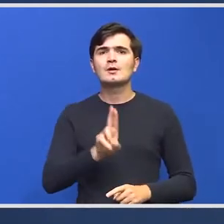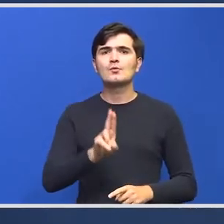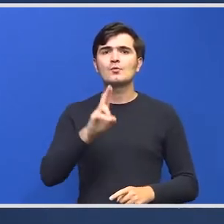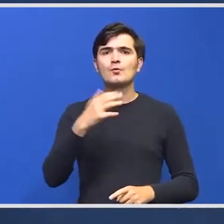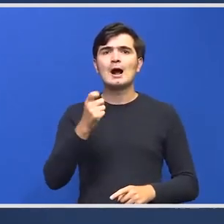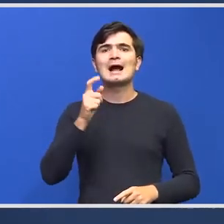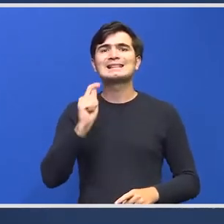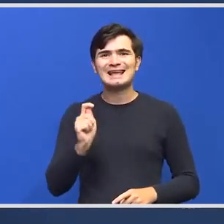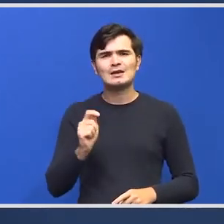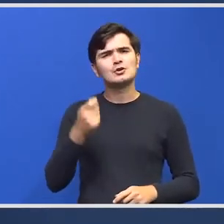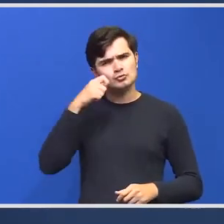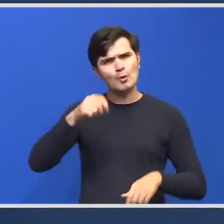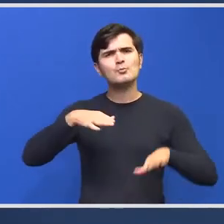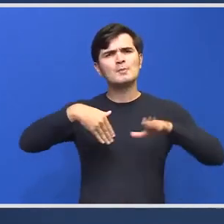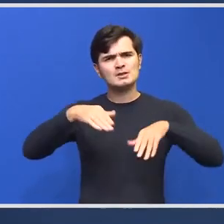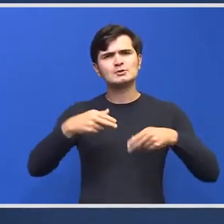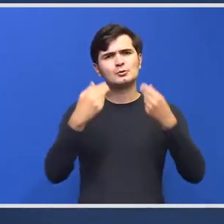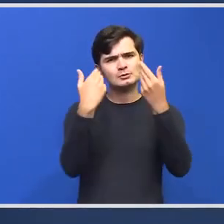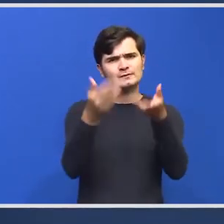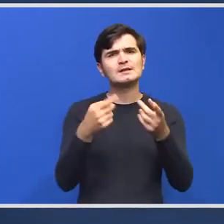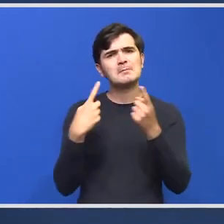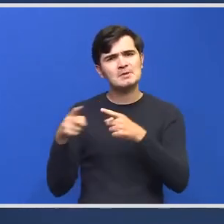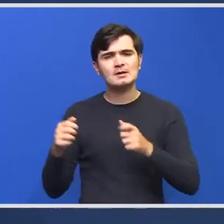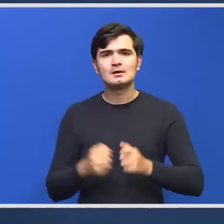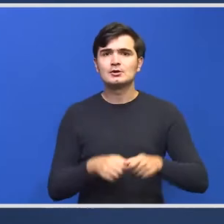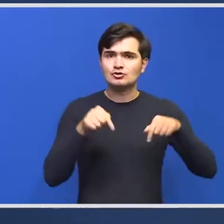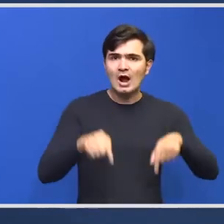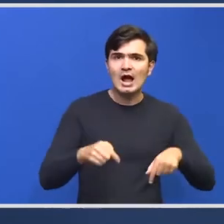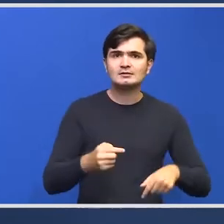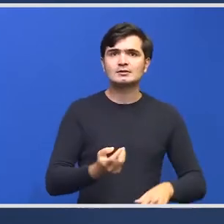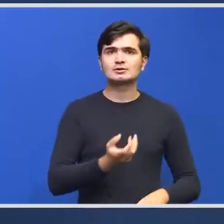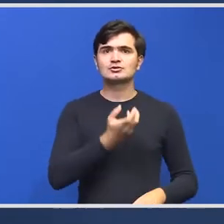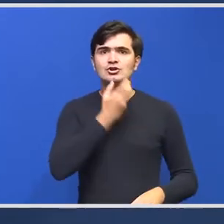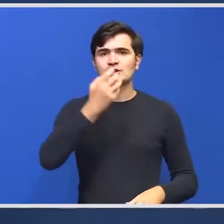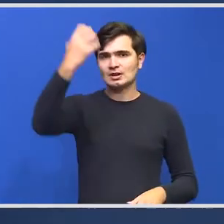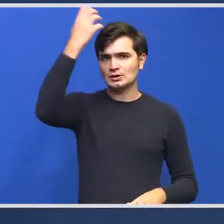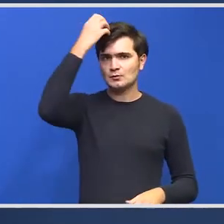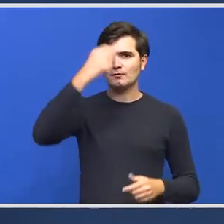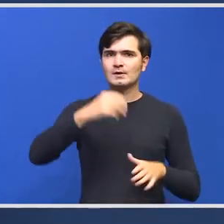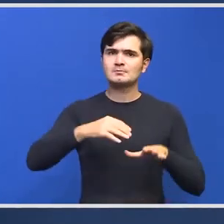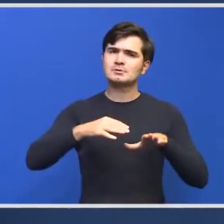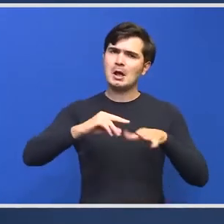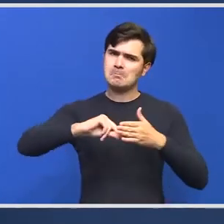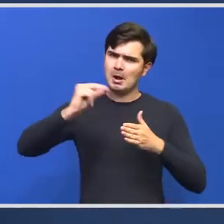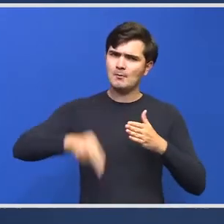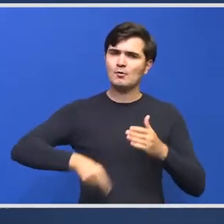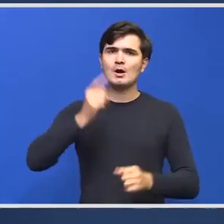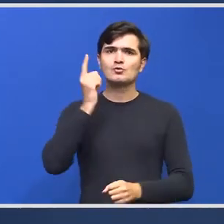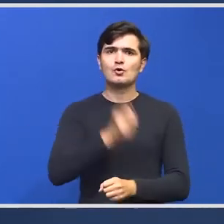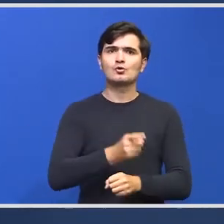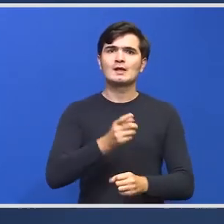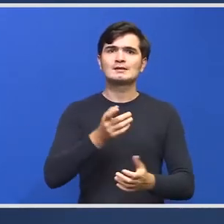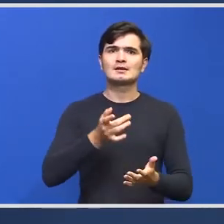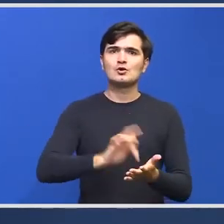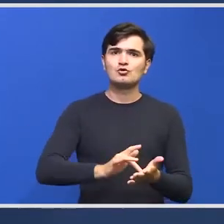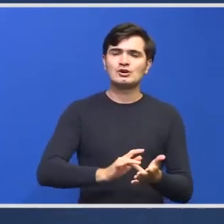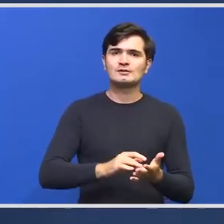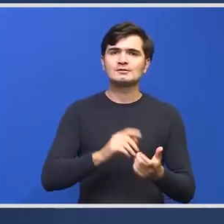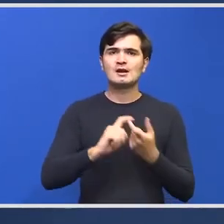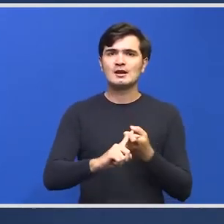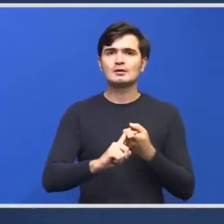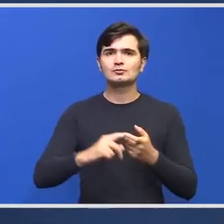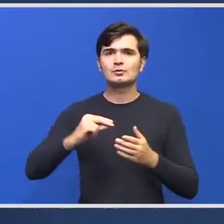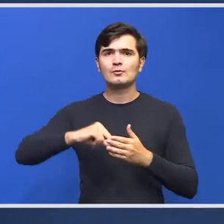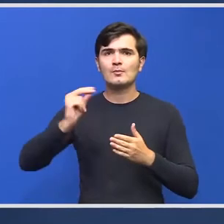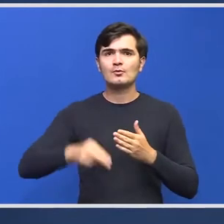detaliile. Tot în ședința de guvern de astăzi a fost aprobată o luanță de urgență privire la